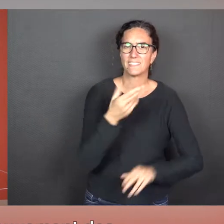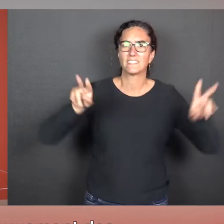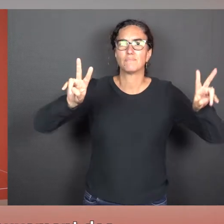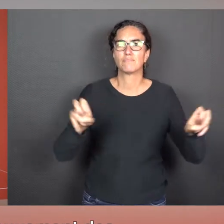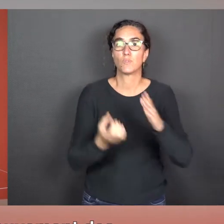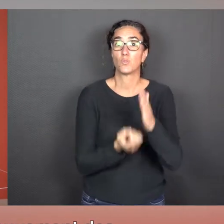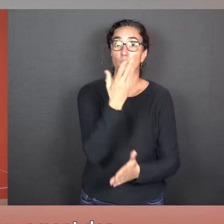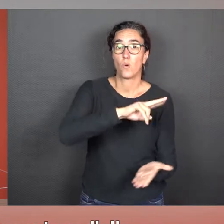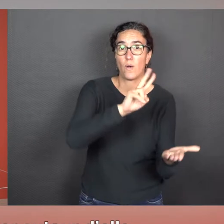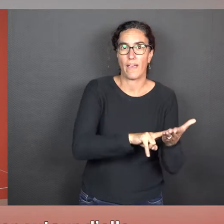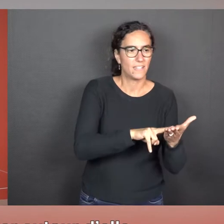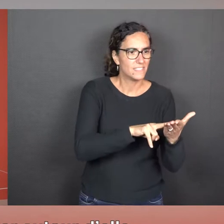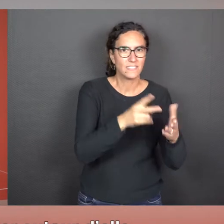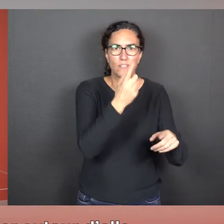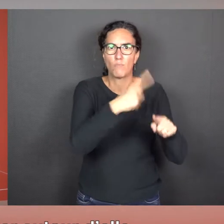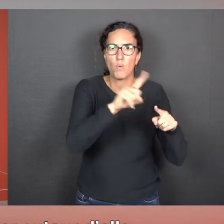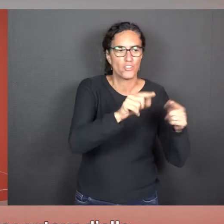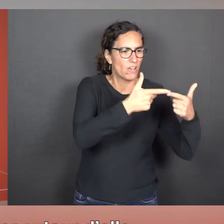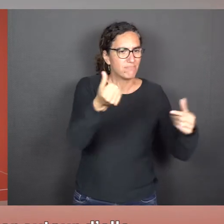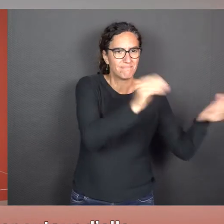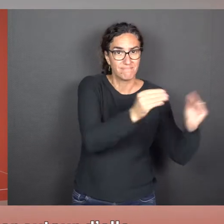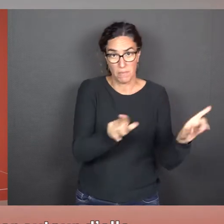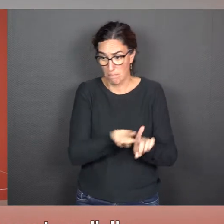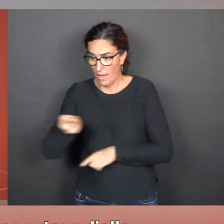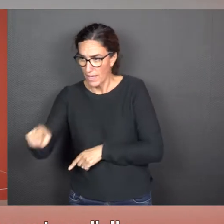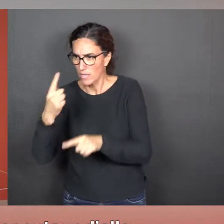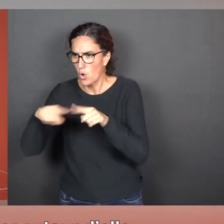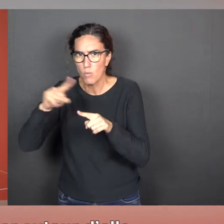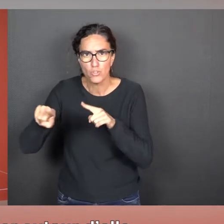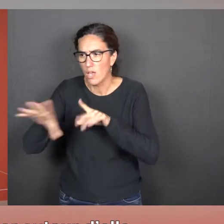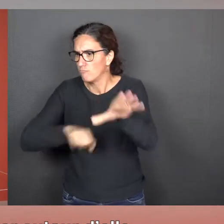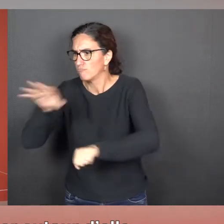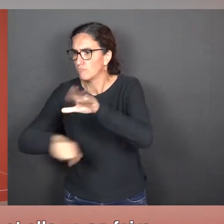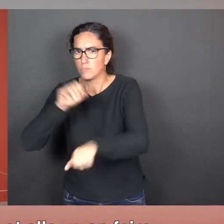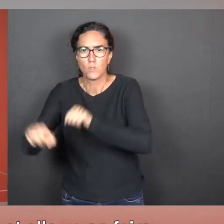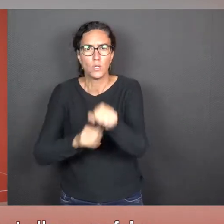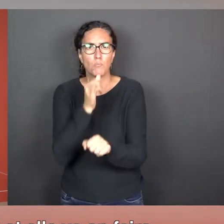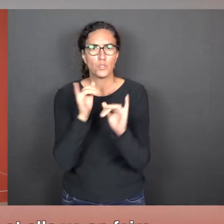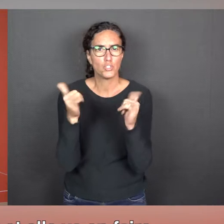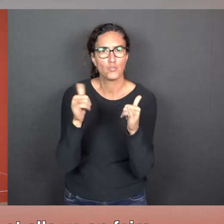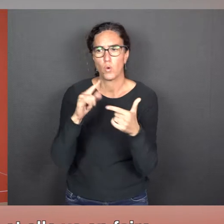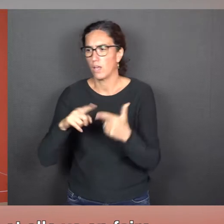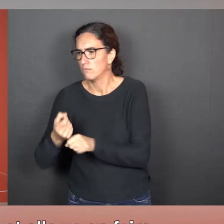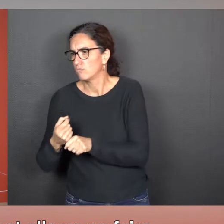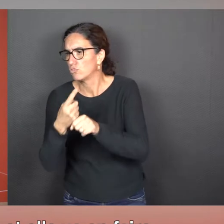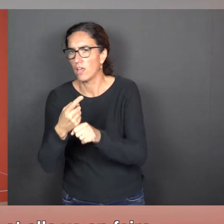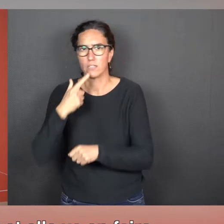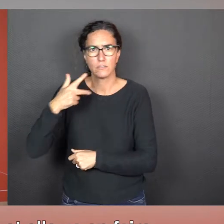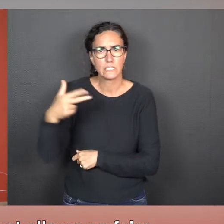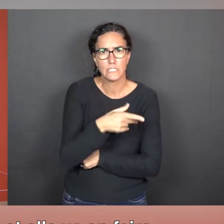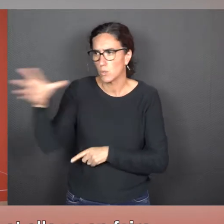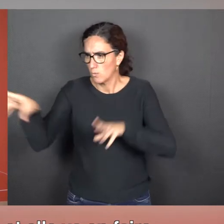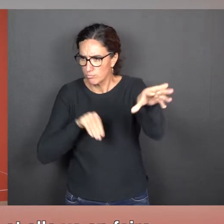rassembler des objets qu'elle va collecter autour d'elle. Parfois, ce sont des objets de rebut, des petits jouets, des